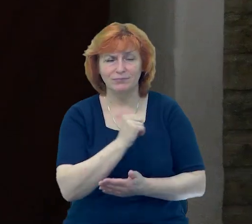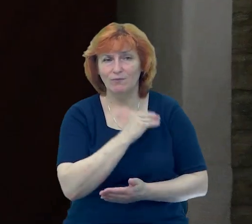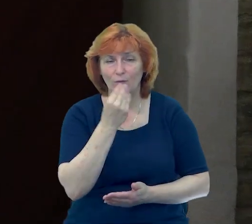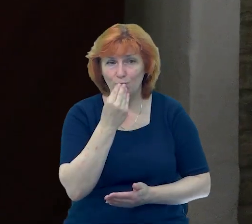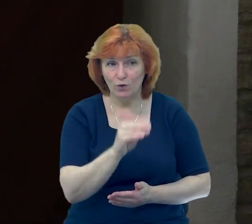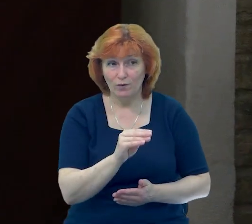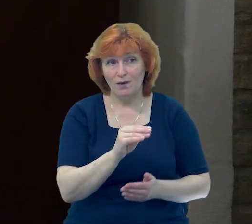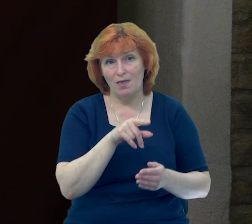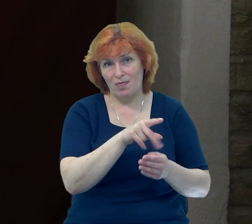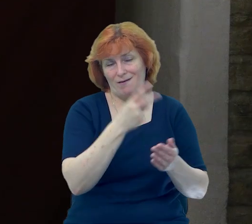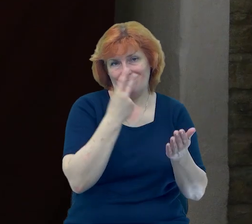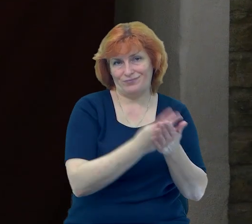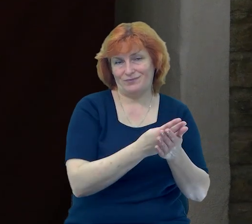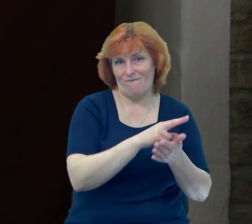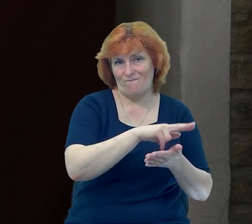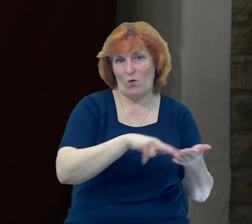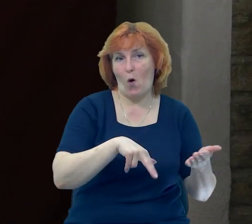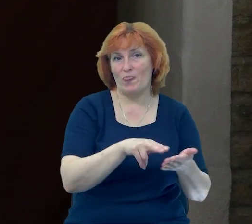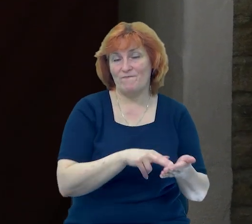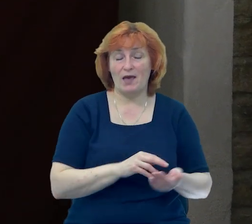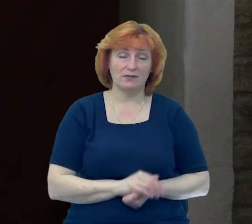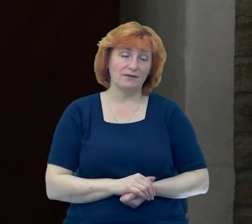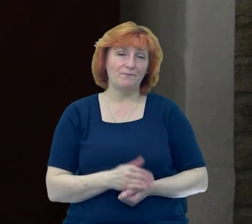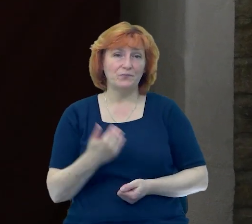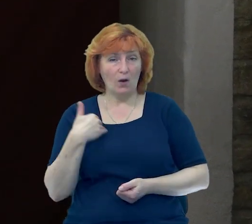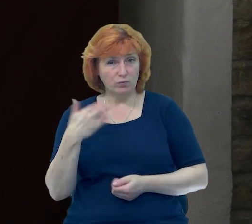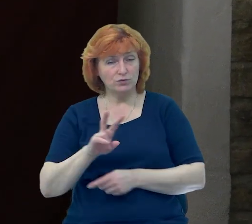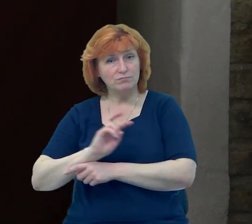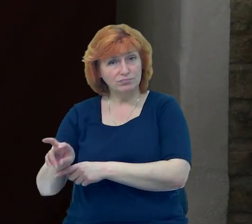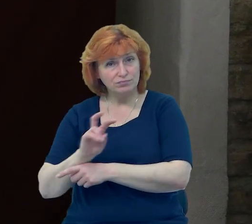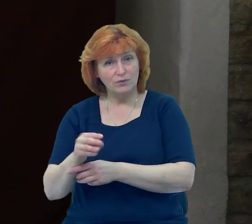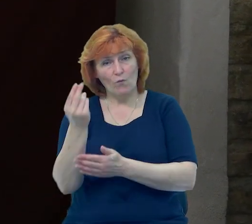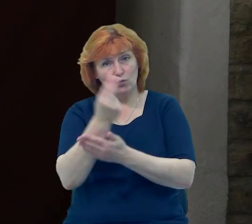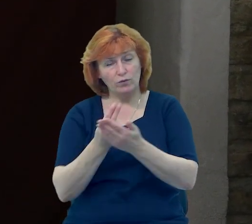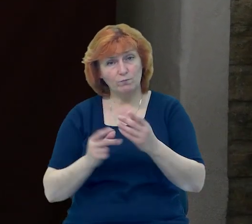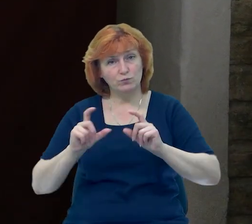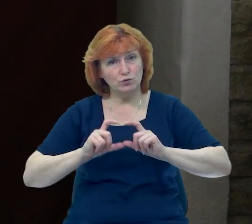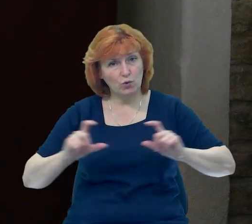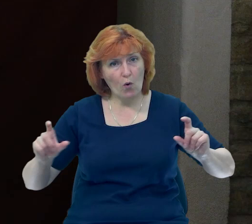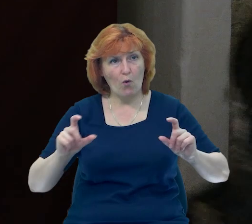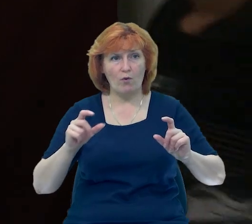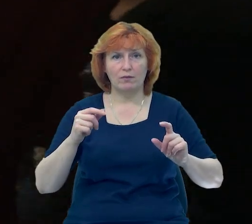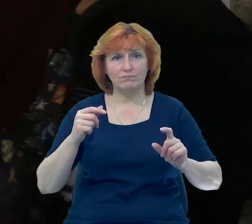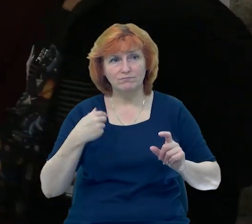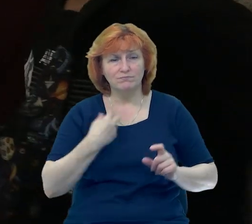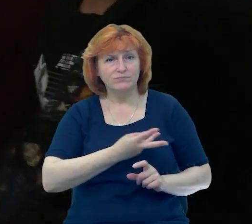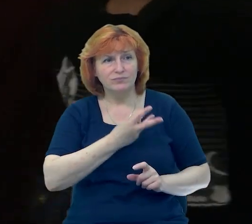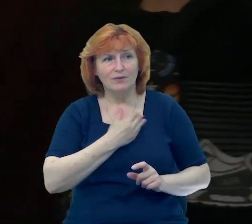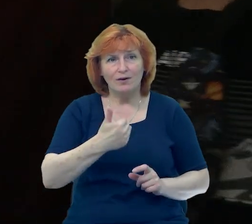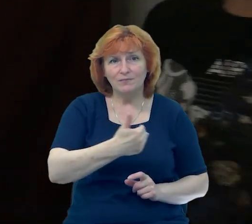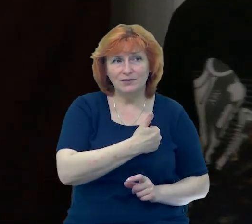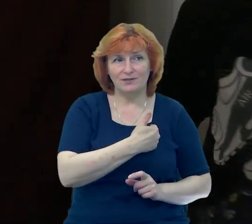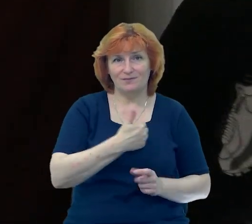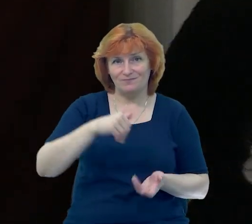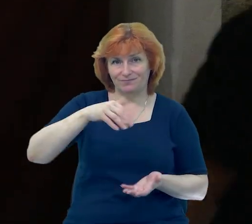Я ходжу до художньої школи вже шостий рік. Для мене це була честь піти на такий проєкт, щоб мати